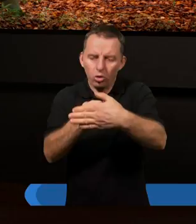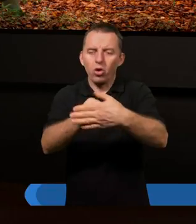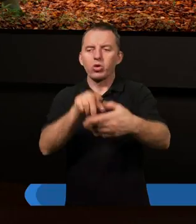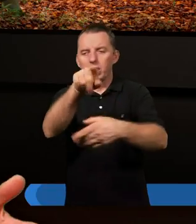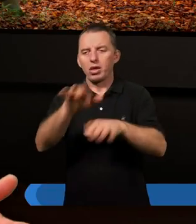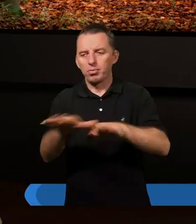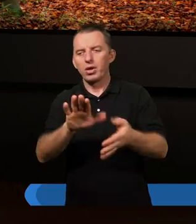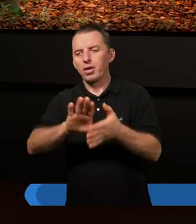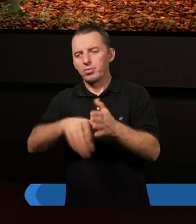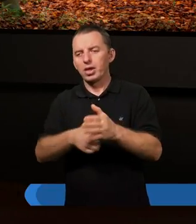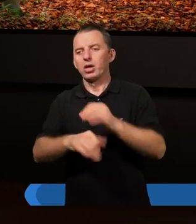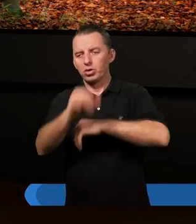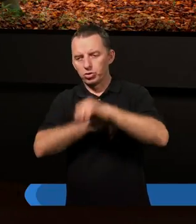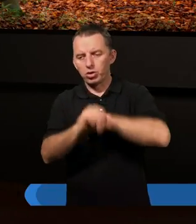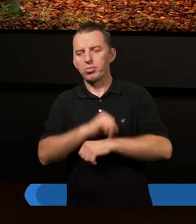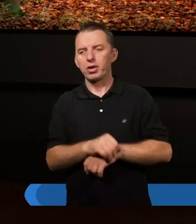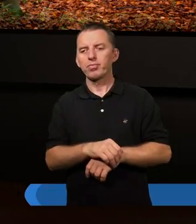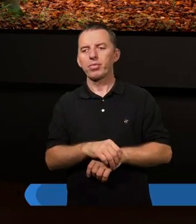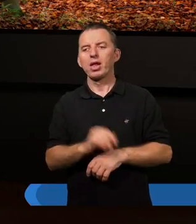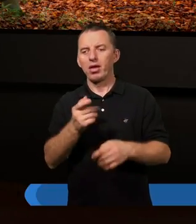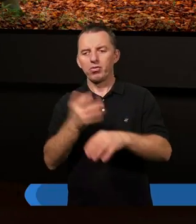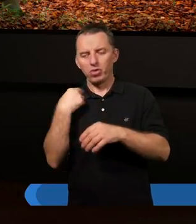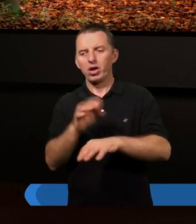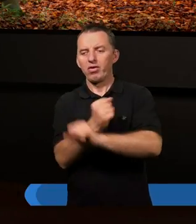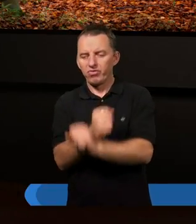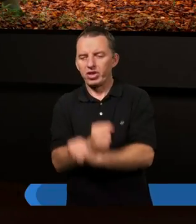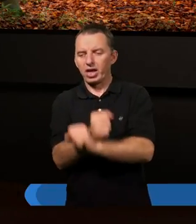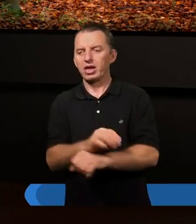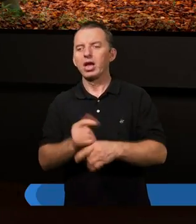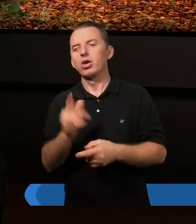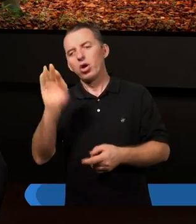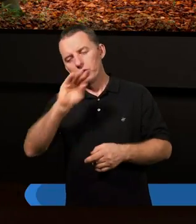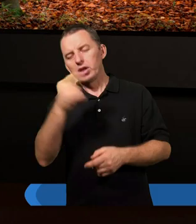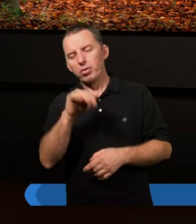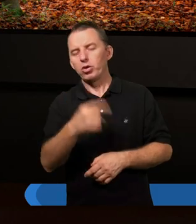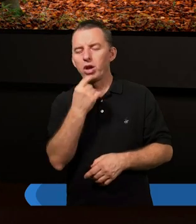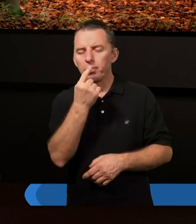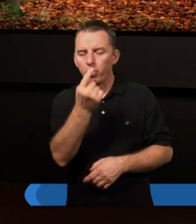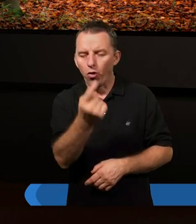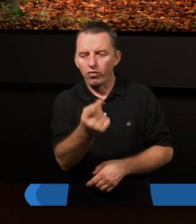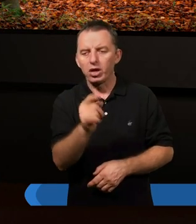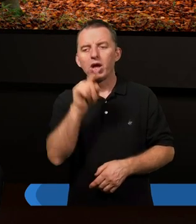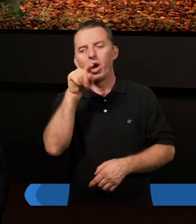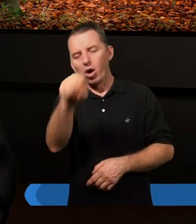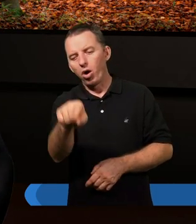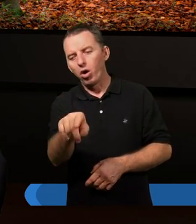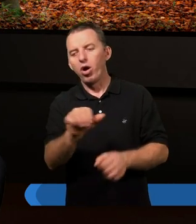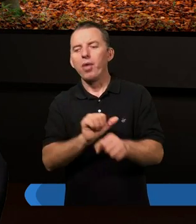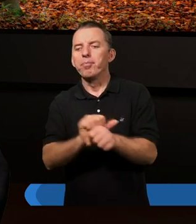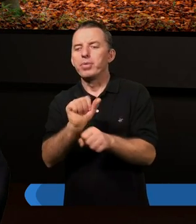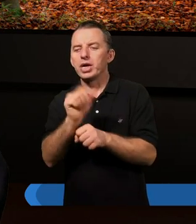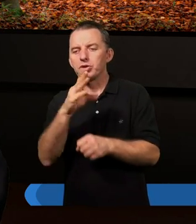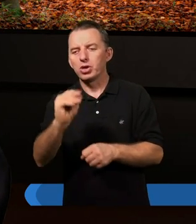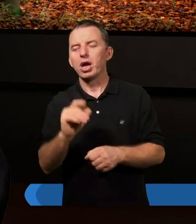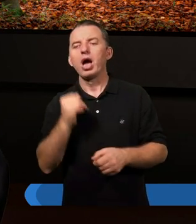i tak dalej. Już był czytany tekst, że w więzach i tak dalej. Co jeszcze możemy powiedzieć o pobycie apostoła